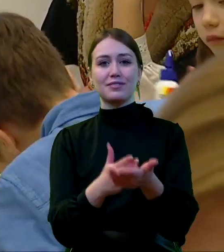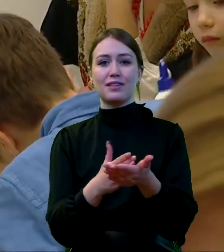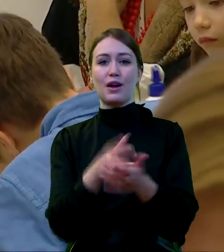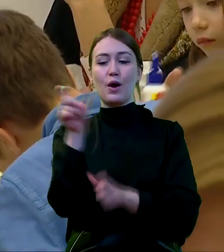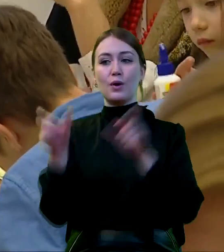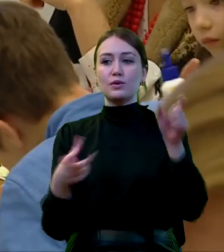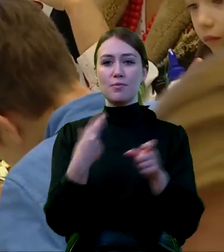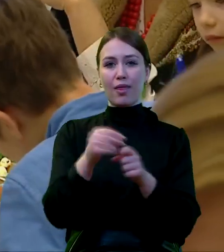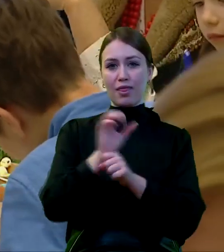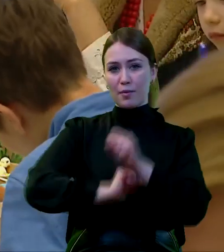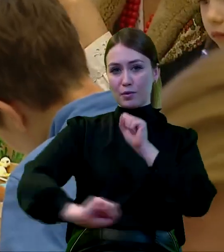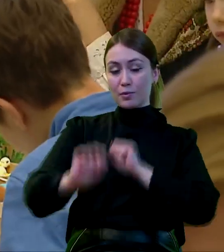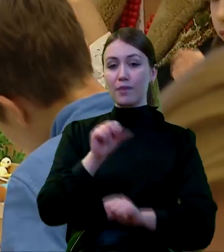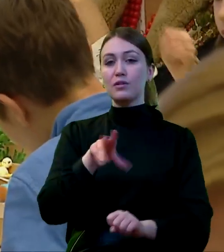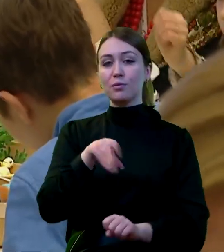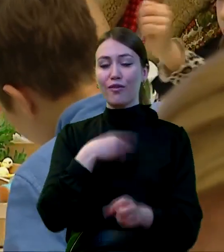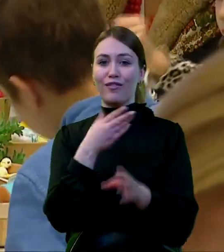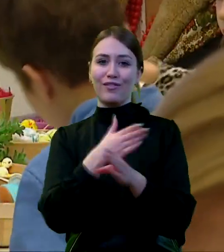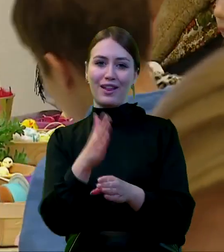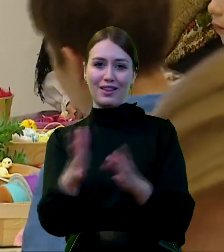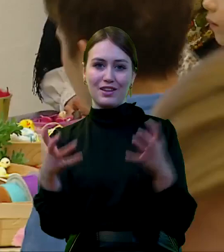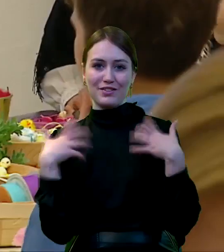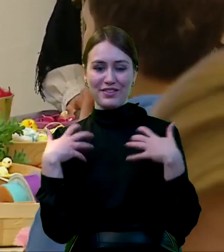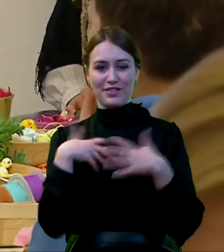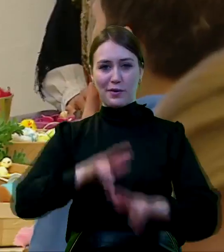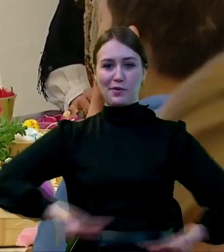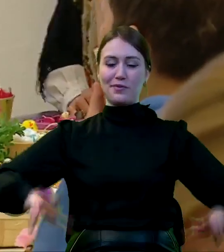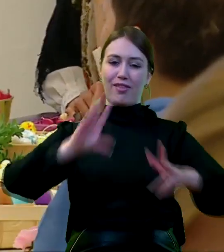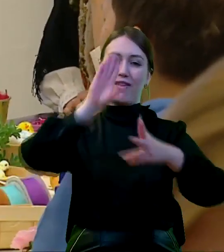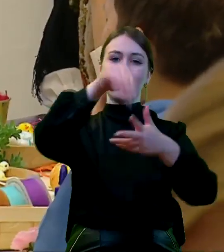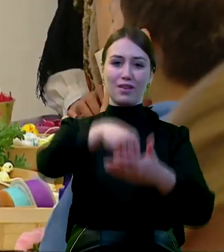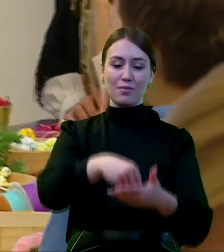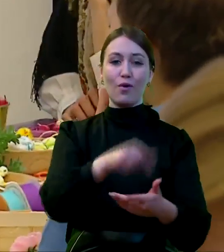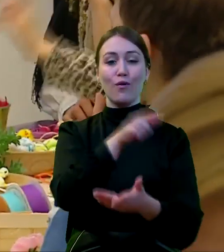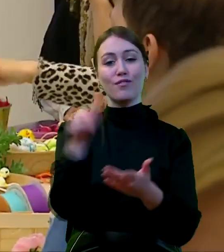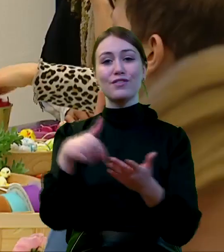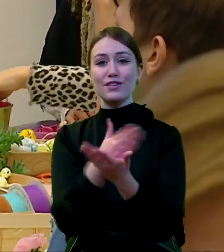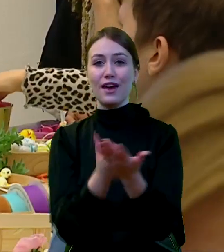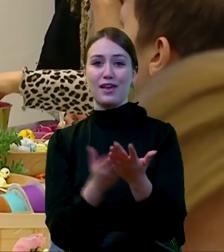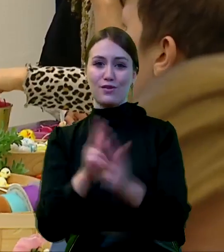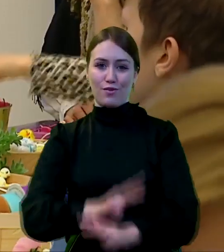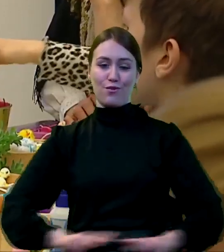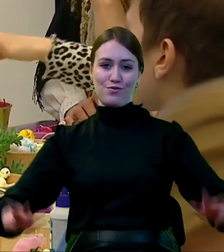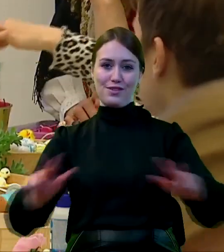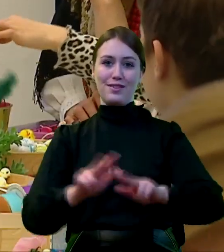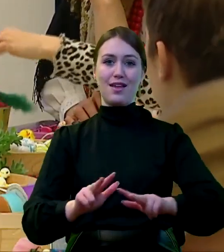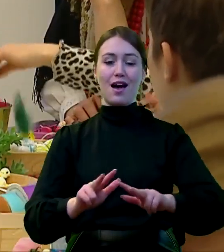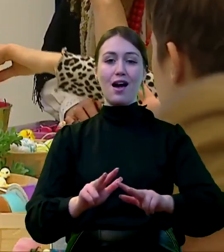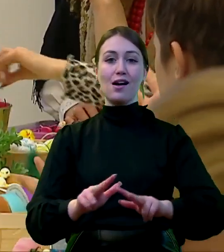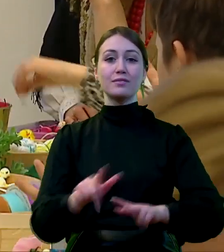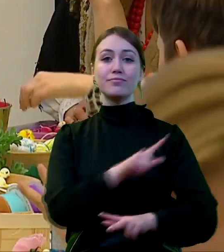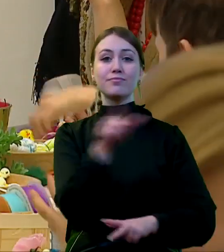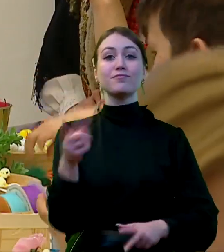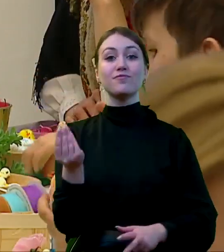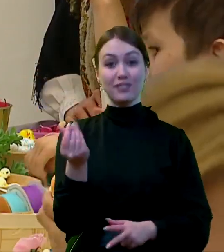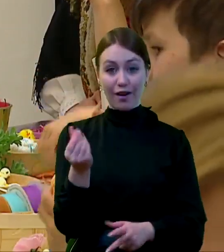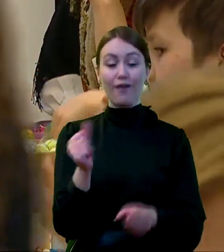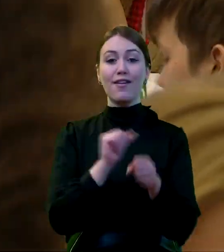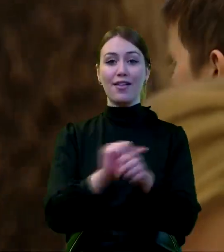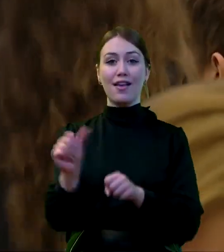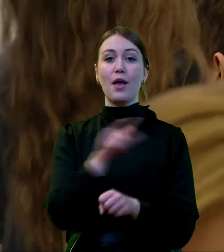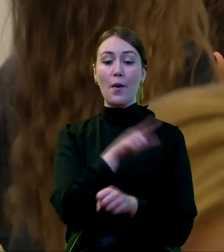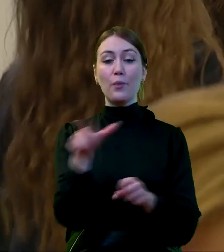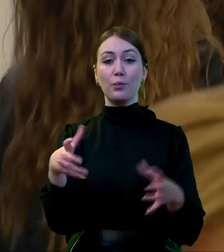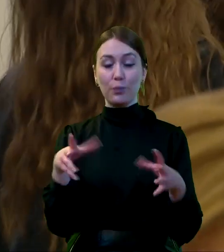osoba z niepełnosprawnością mogła dalej funkcjonować w rodzinie, była częścią tej rodziny, żeby były środki na to,